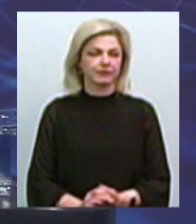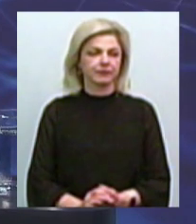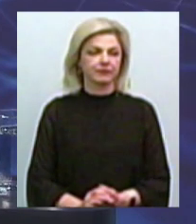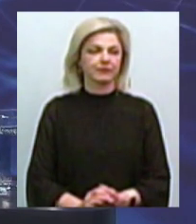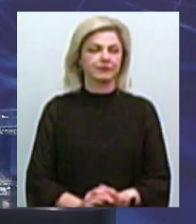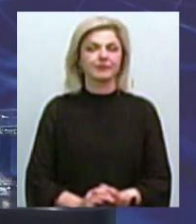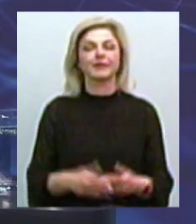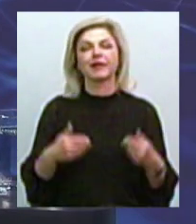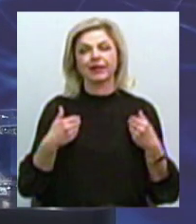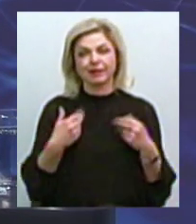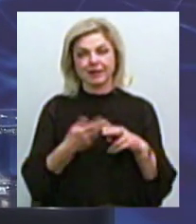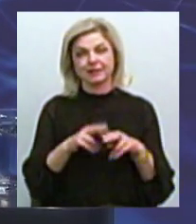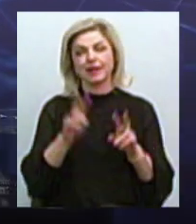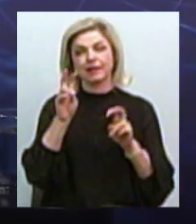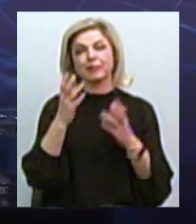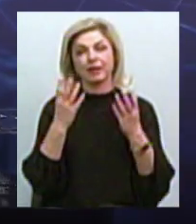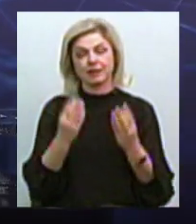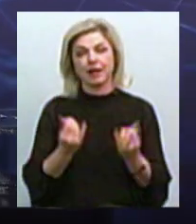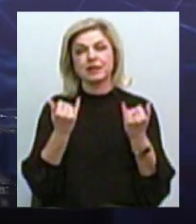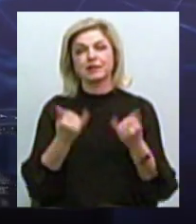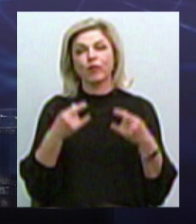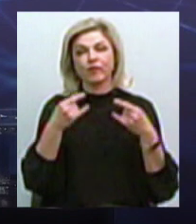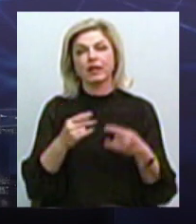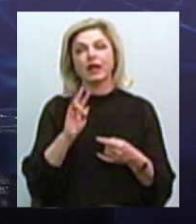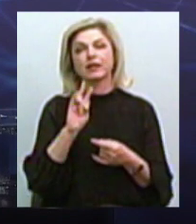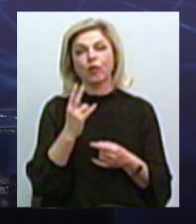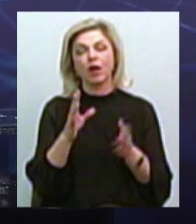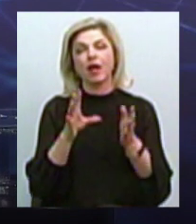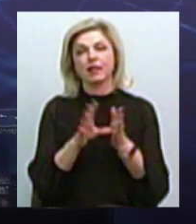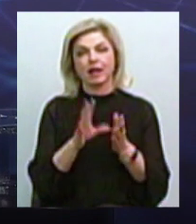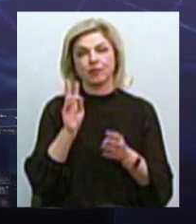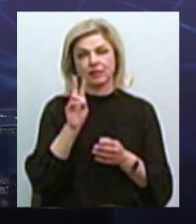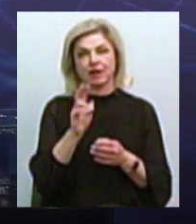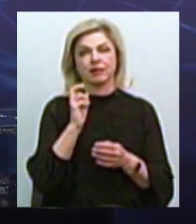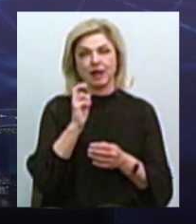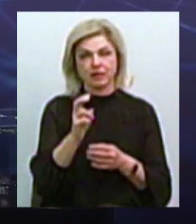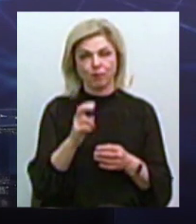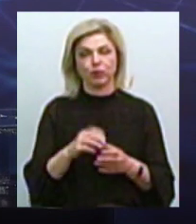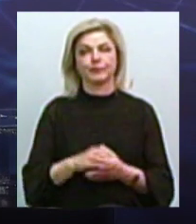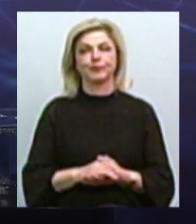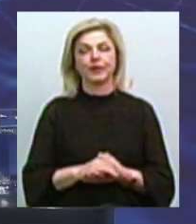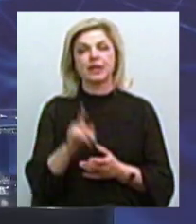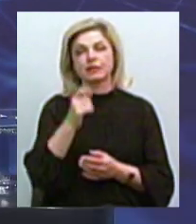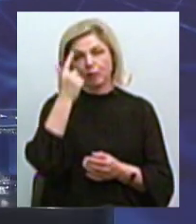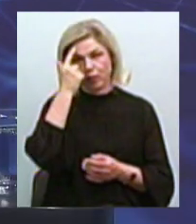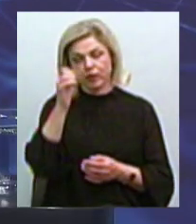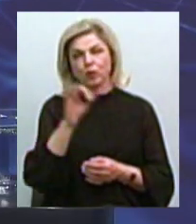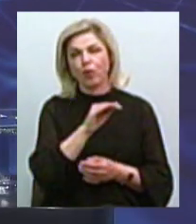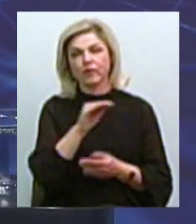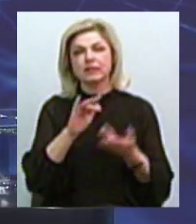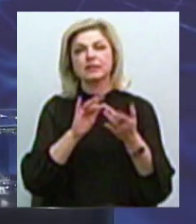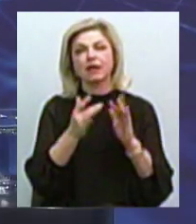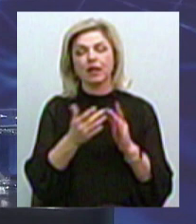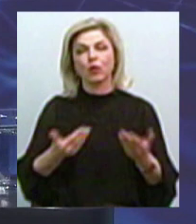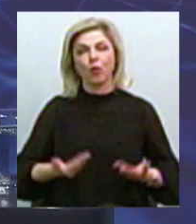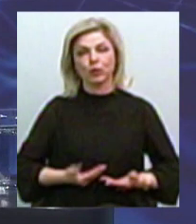Вітаю, це тема дня, а тема нашого ефіру – Миколаївський електротранспорт. За повідомленням на офіційному сайті